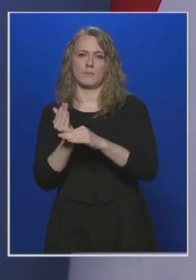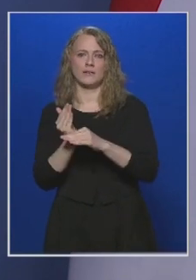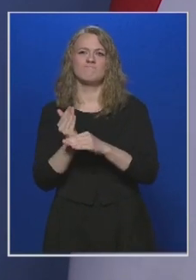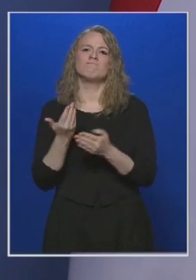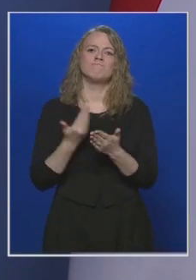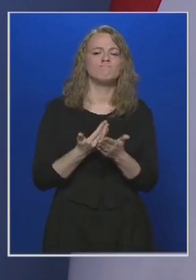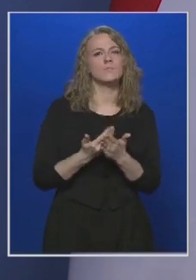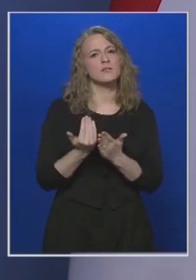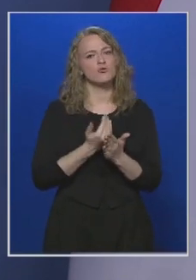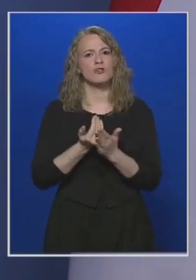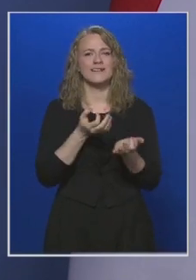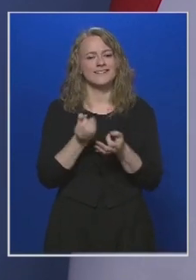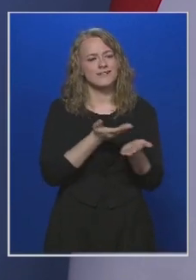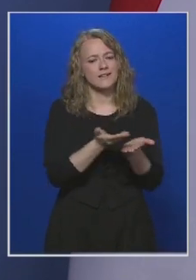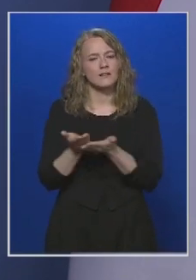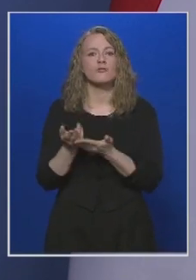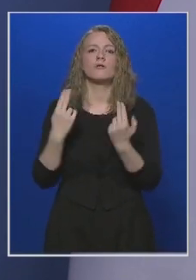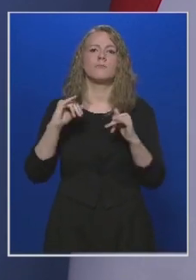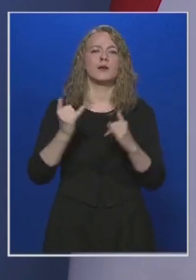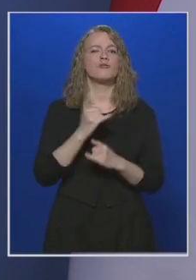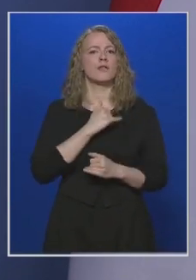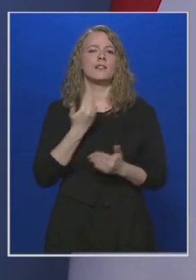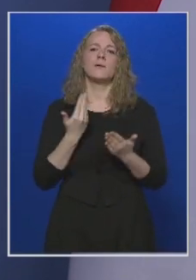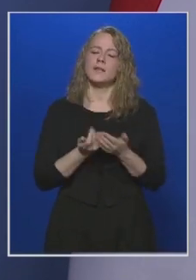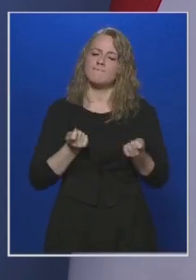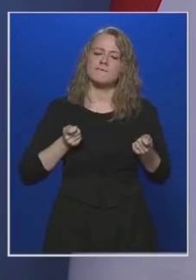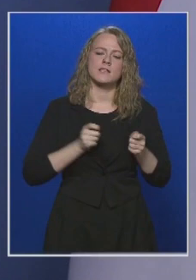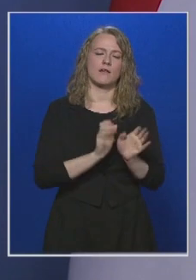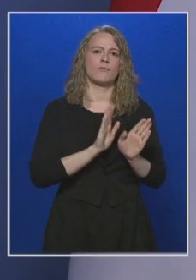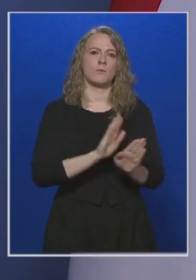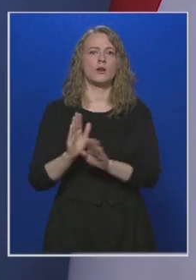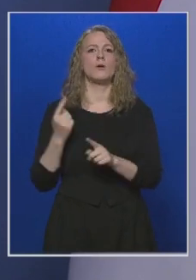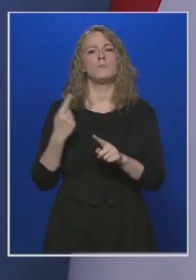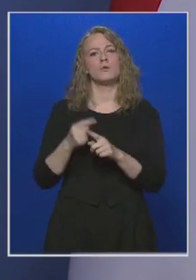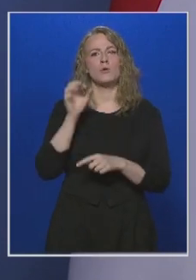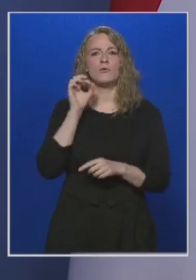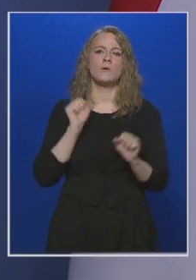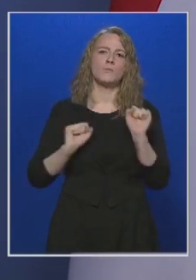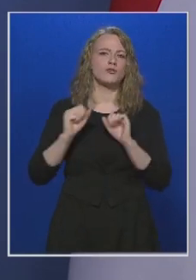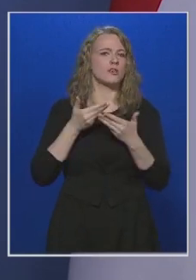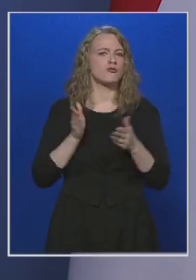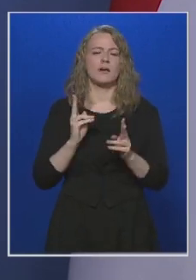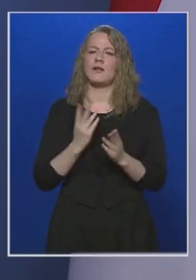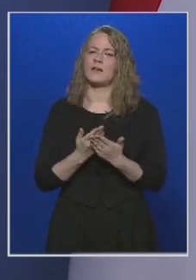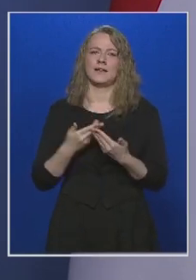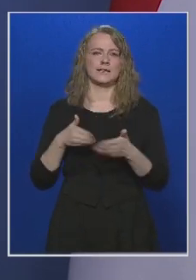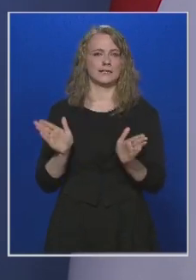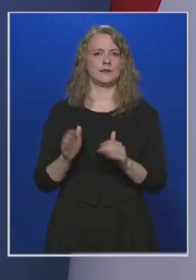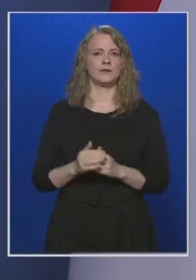intézkedéseket, hogy továbbra is az egyetemek zárva maradhassanak, illetve az óvodáknak, bölcsődéknek se kelljen kinyitni.